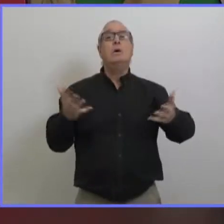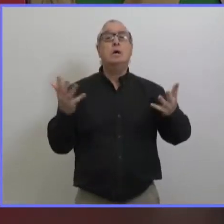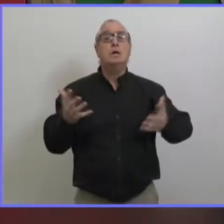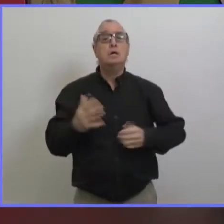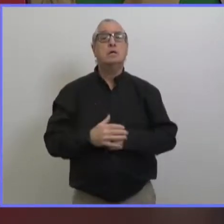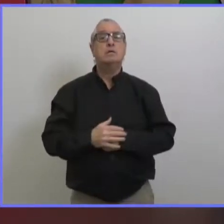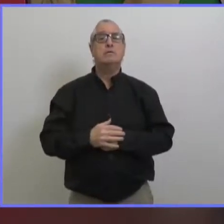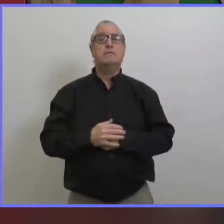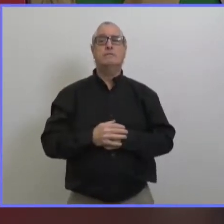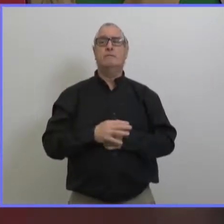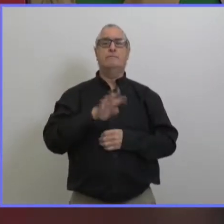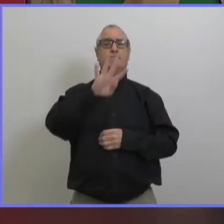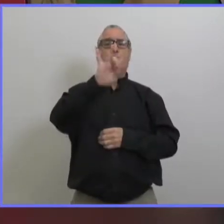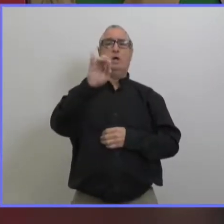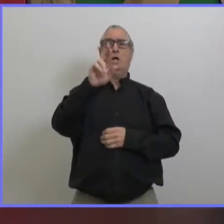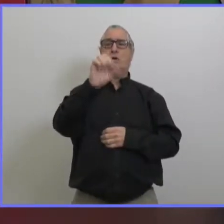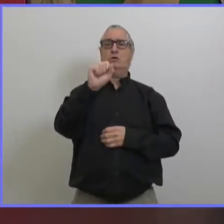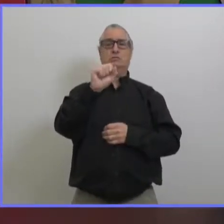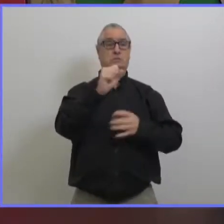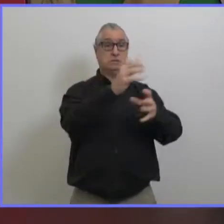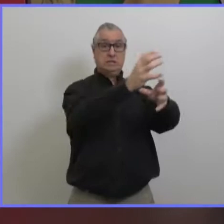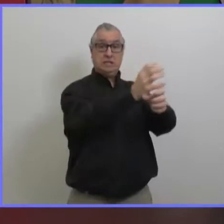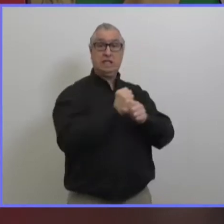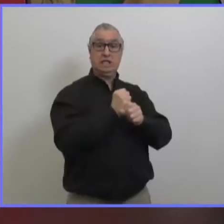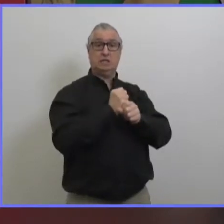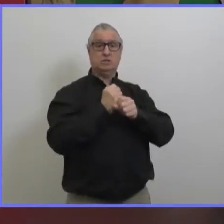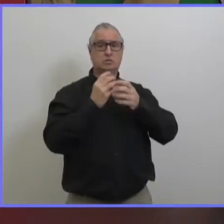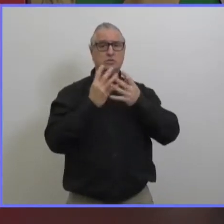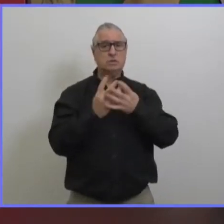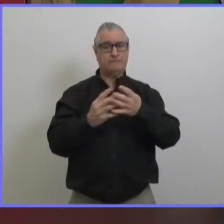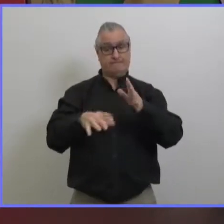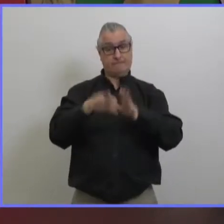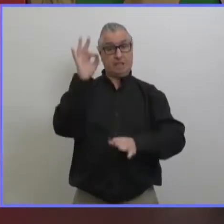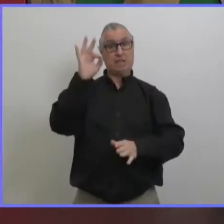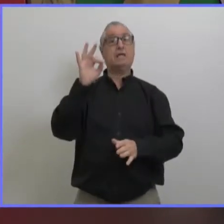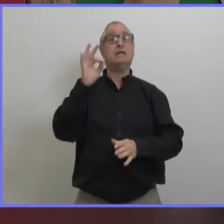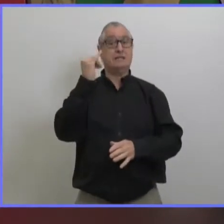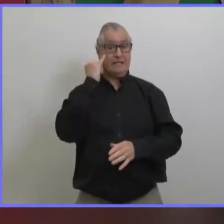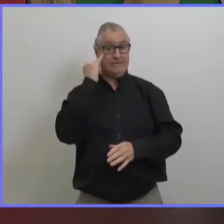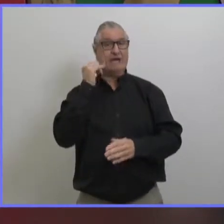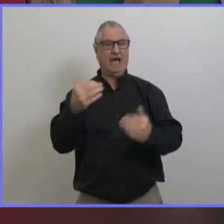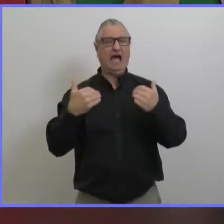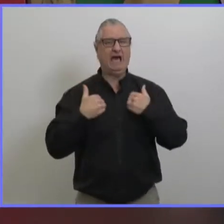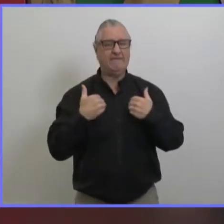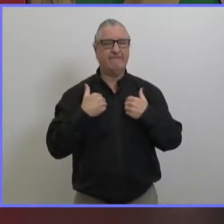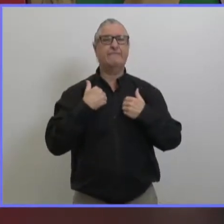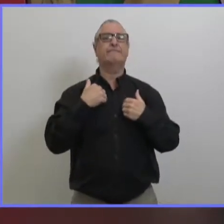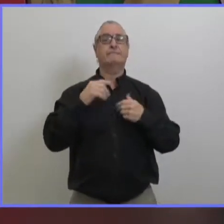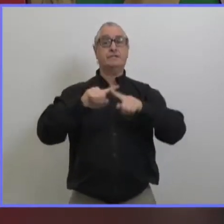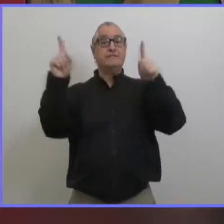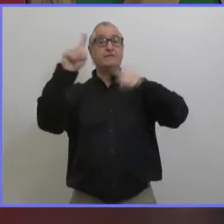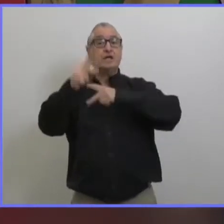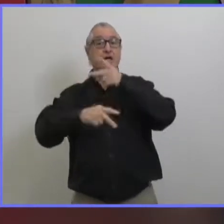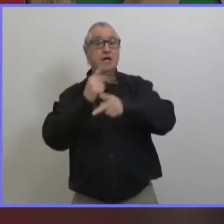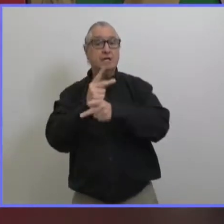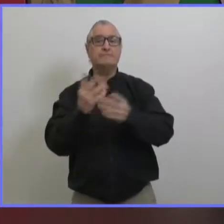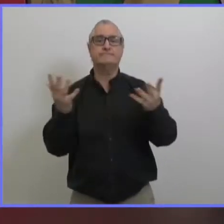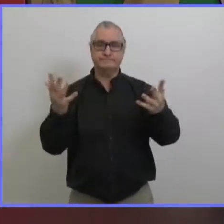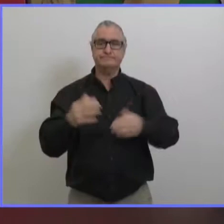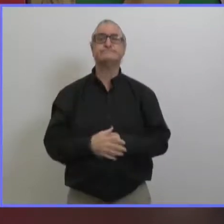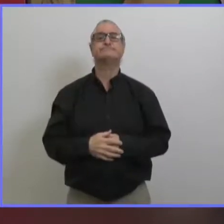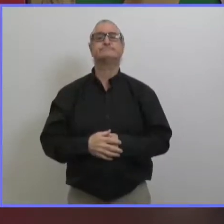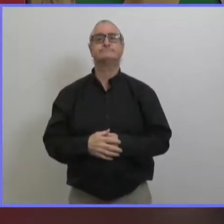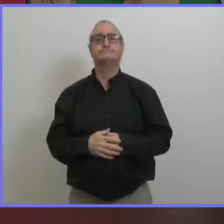objectif et médias c'est de faire en sorte que ce soit fait dans les 48 heures après avoir été reçu au laboratoire cadam donc